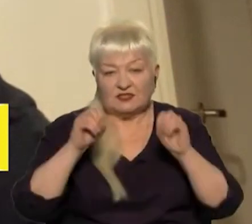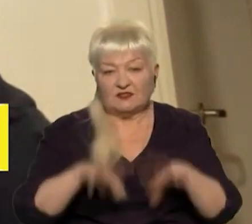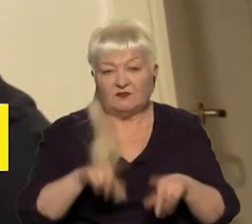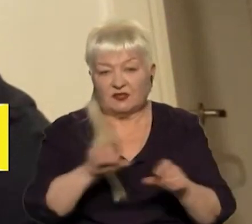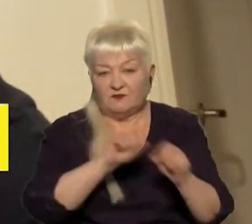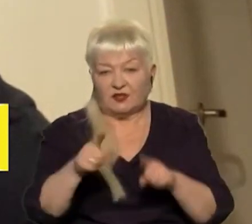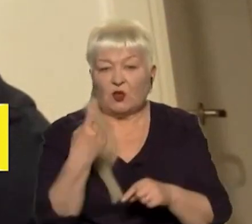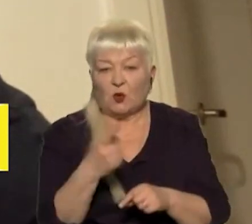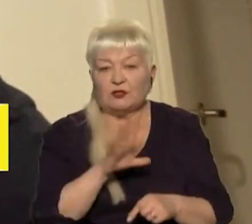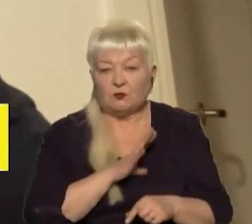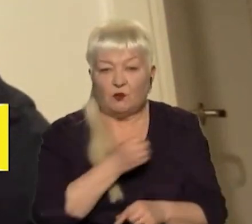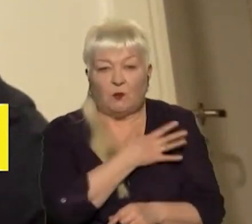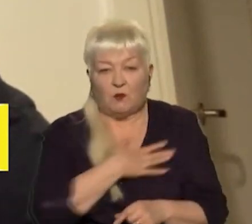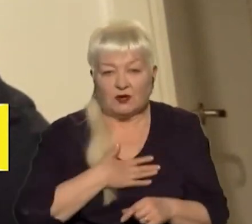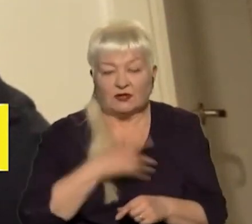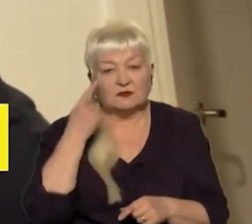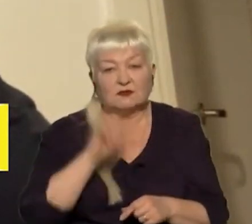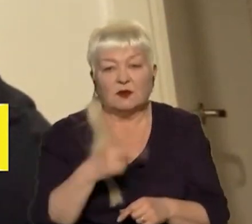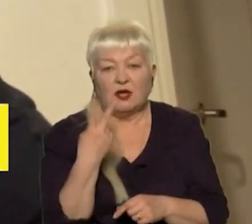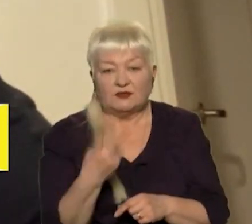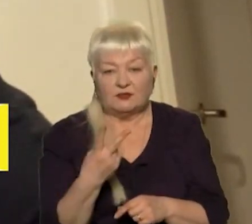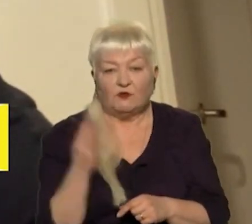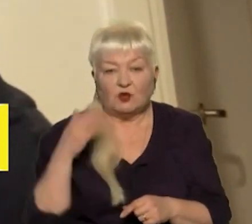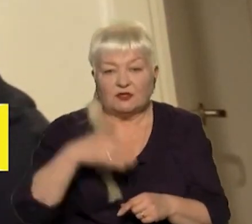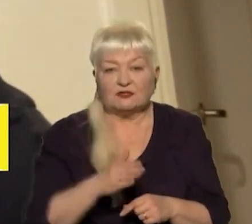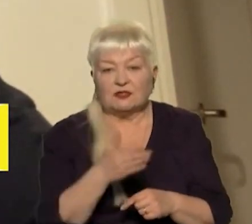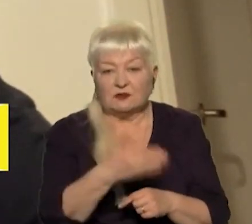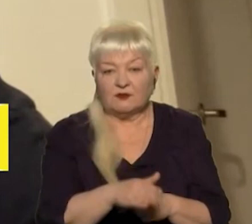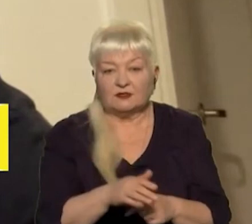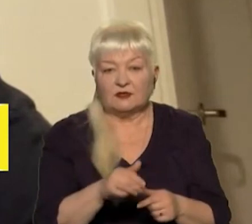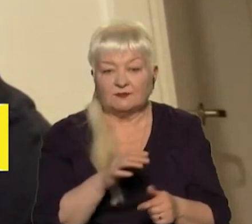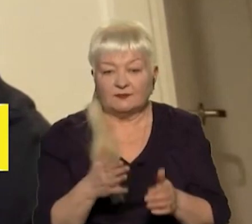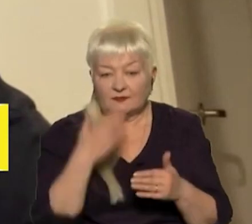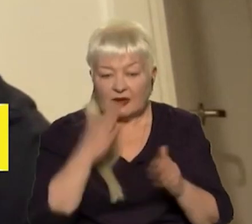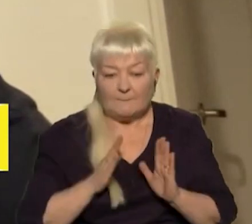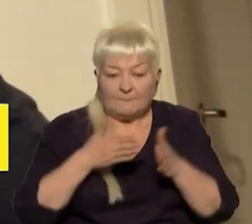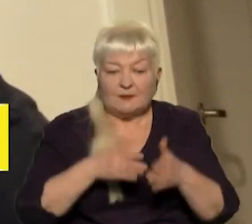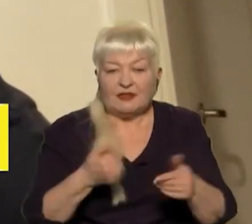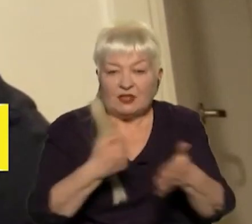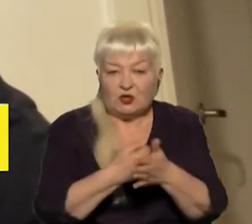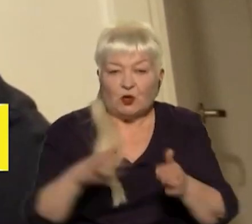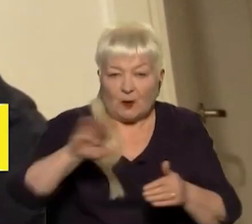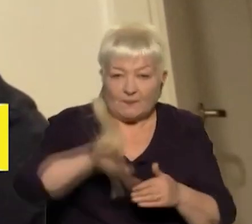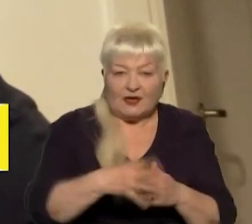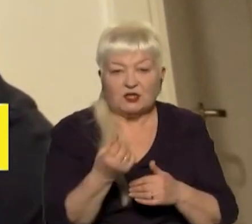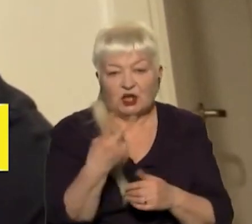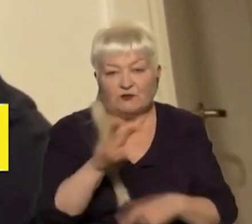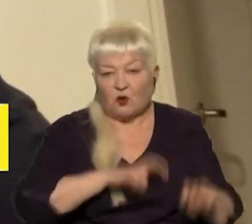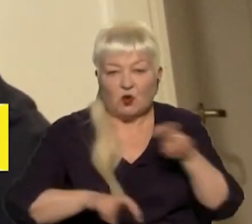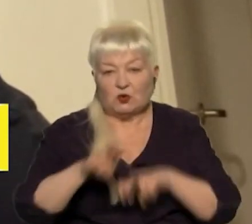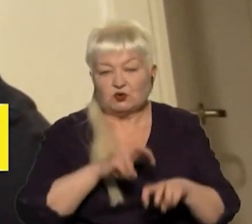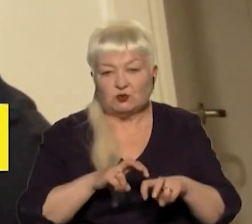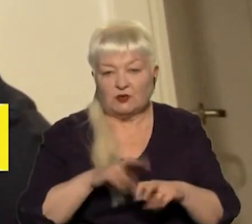був поранений. Відомо, що двоє з дельфінів прибилися до берега і їх знайшли. Ще двох шукають спеціалісти. Давайте